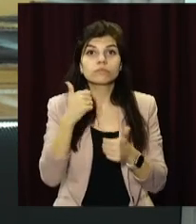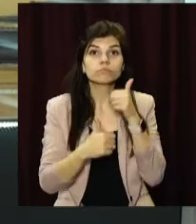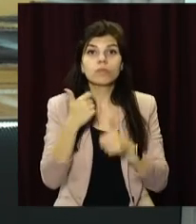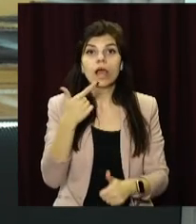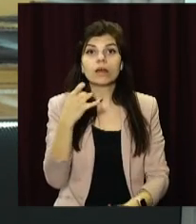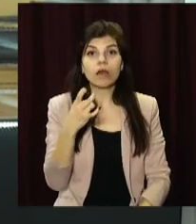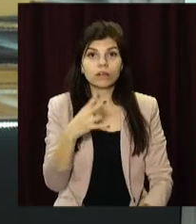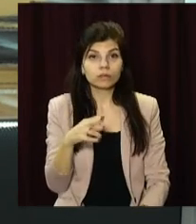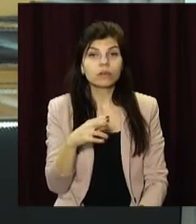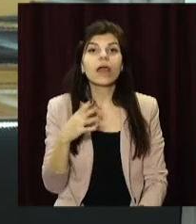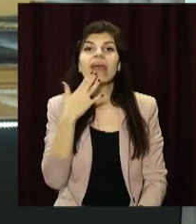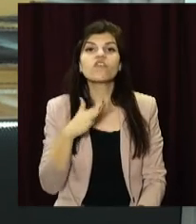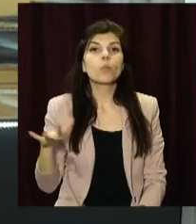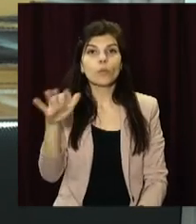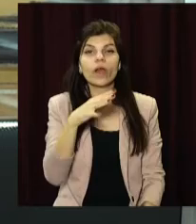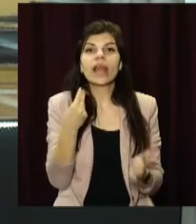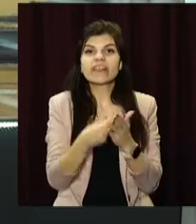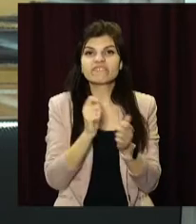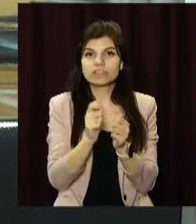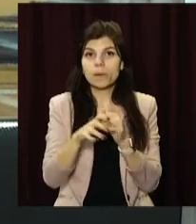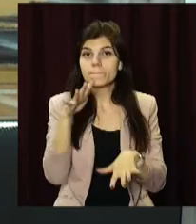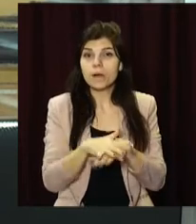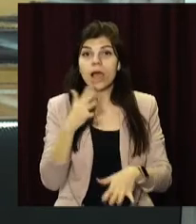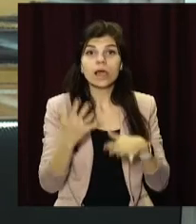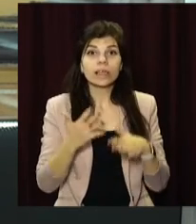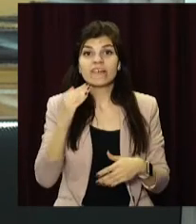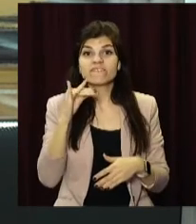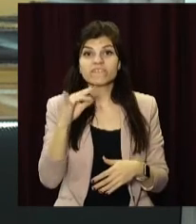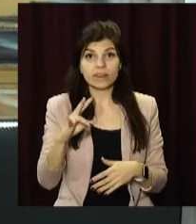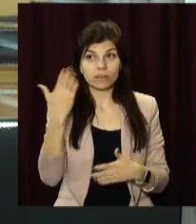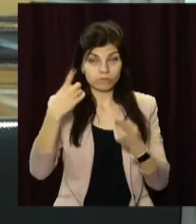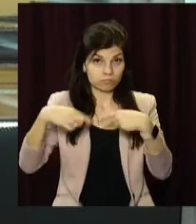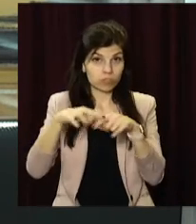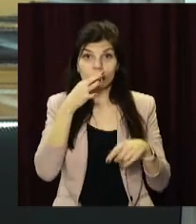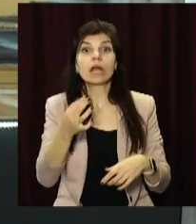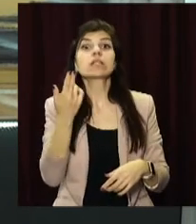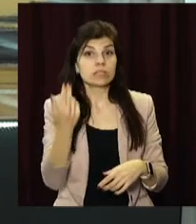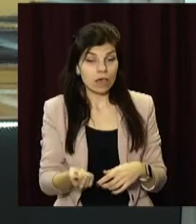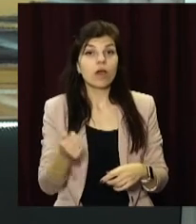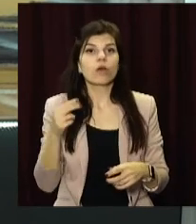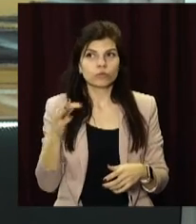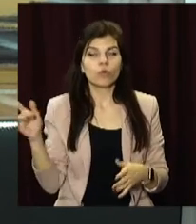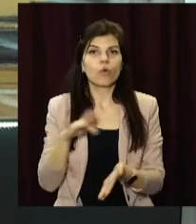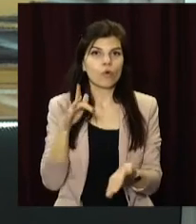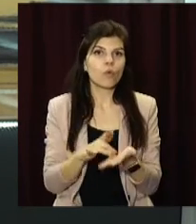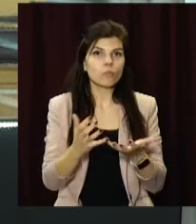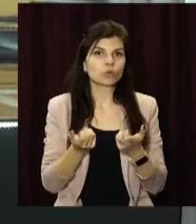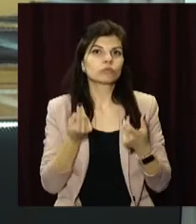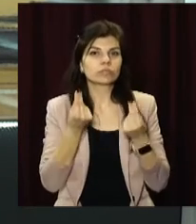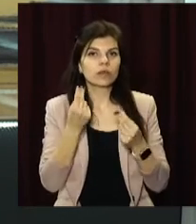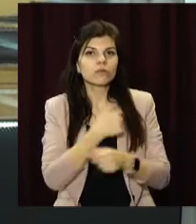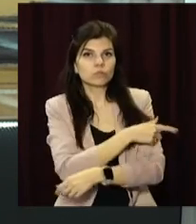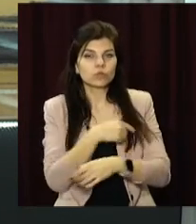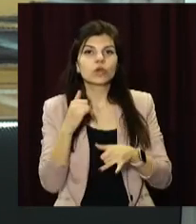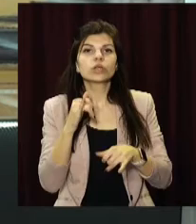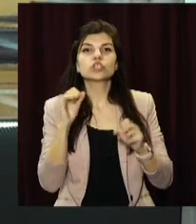програмі Європейського інвестиційного банку. Якщо фінустанова скаже так, місто отримає кошти на реконструкцію лікарні